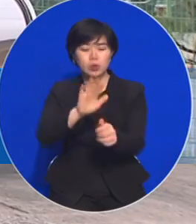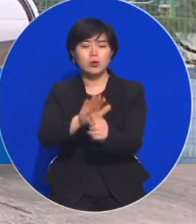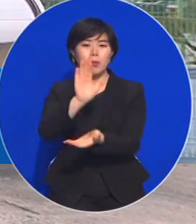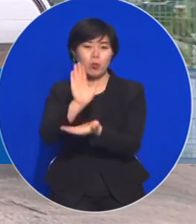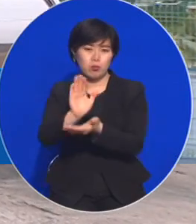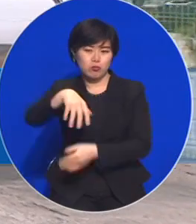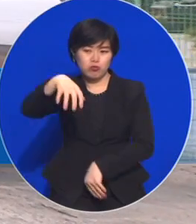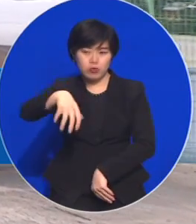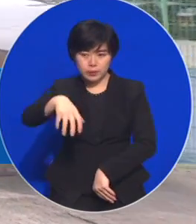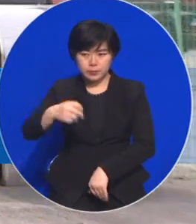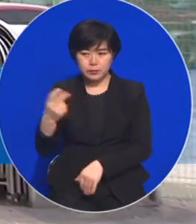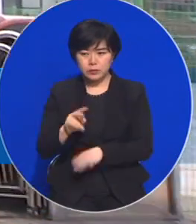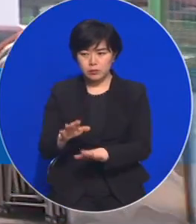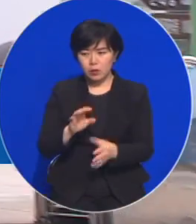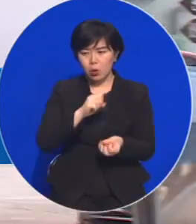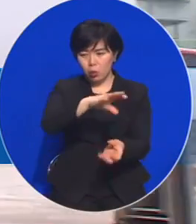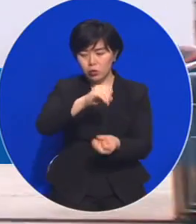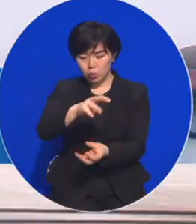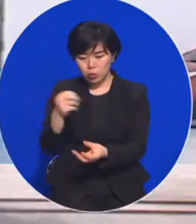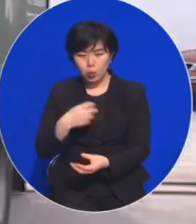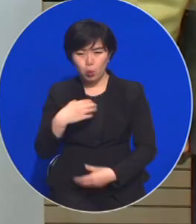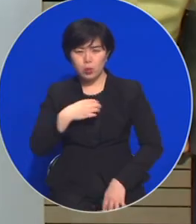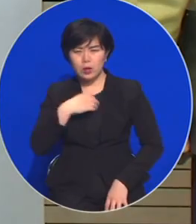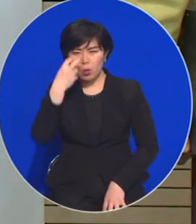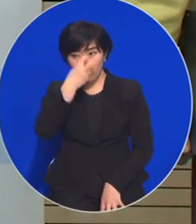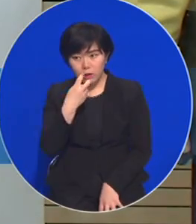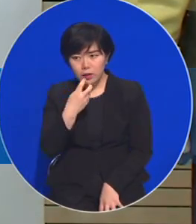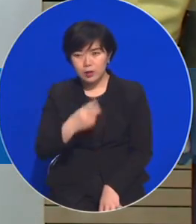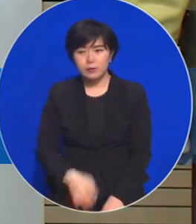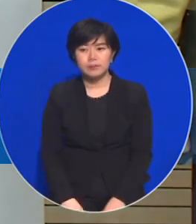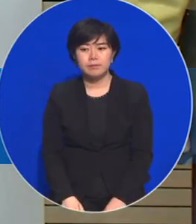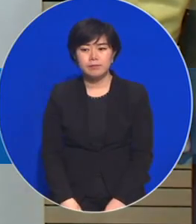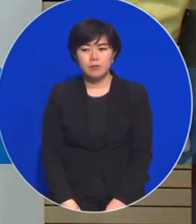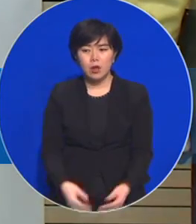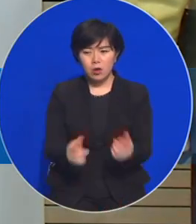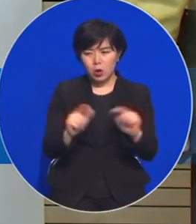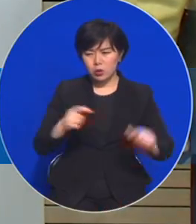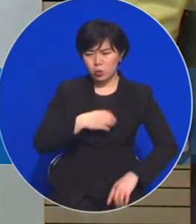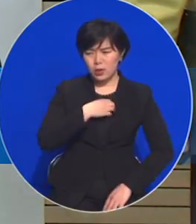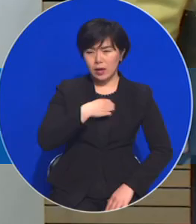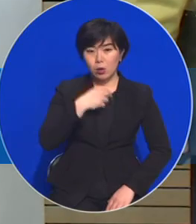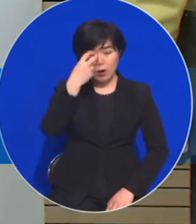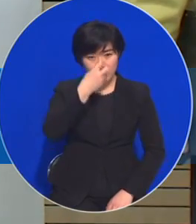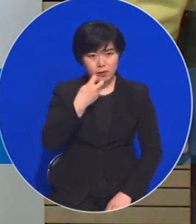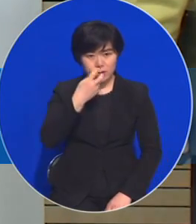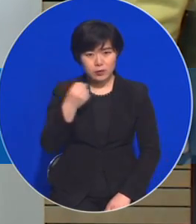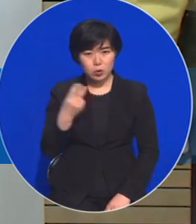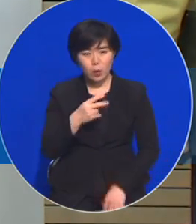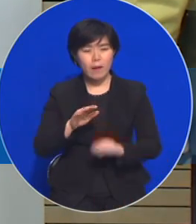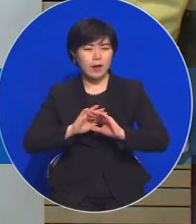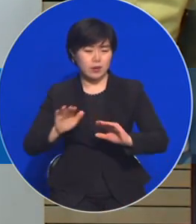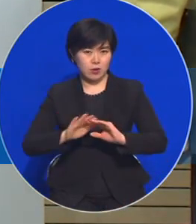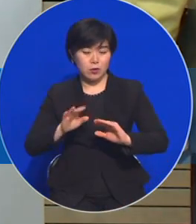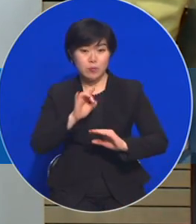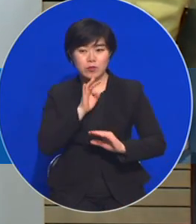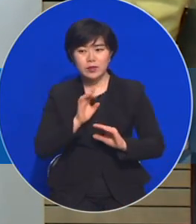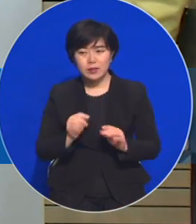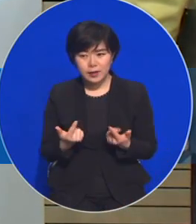유통의 가용 자원을 총동원합니다. 다양한 위기를 관리하고 대응할 뿐만 아니라